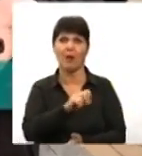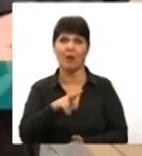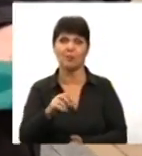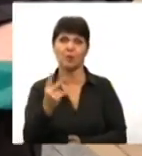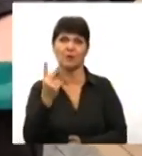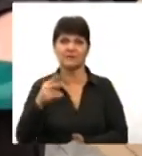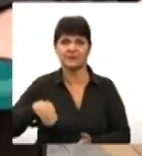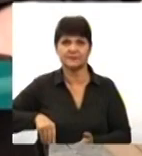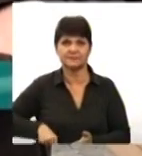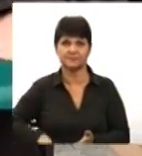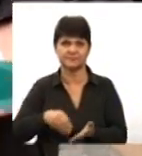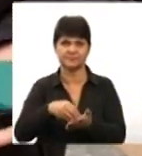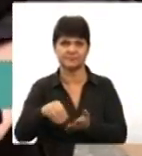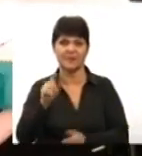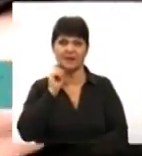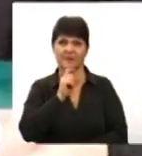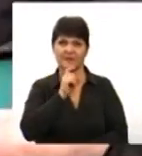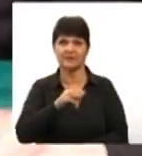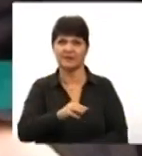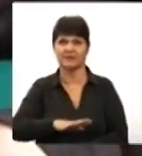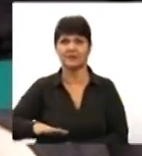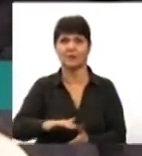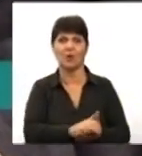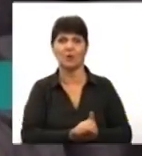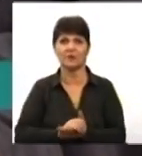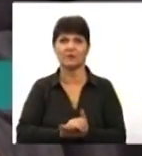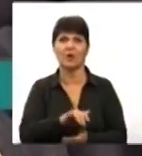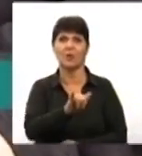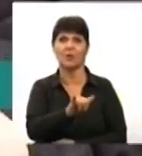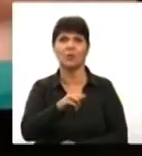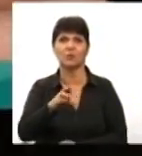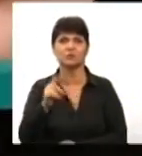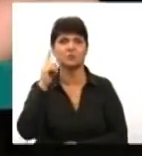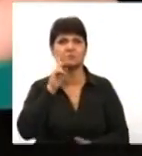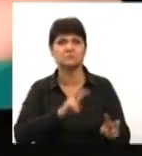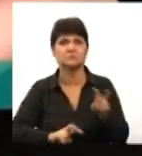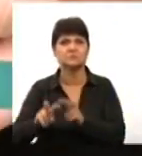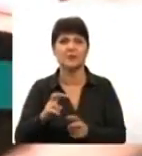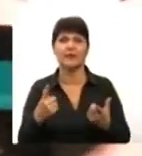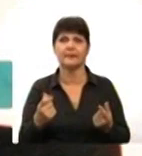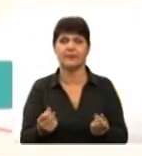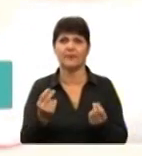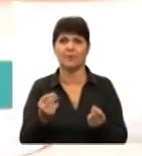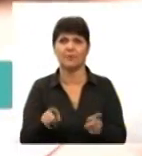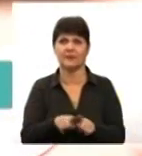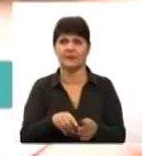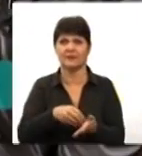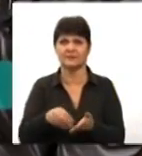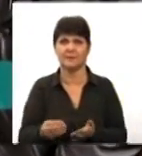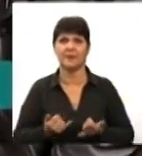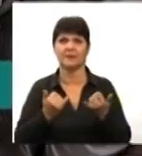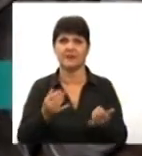активаторів. У Вінницькій територіальній організації УТОС наразі міркують, де знайти гроші на закупівлю таких засобів для своїх людей.